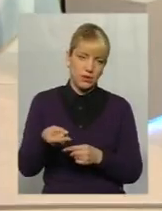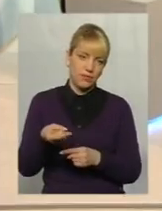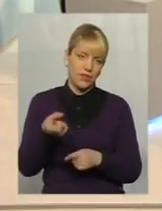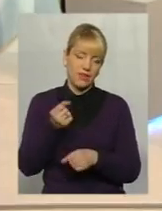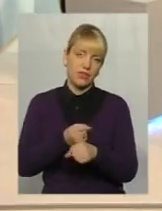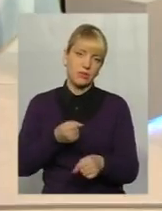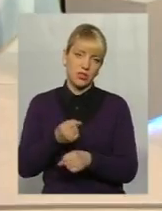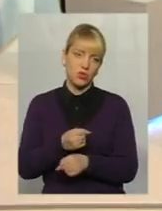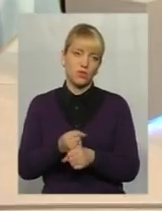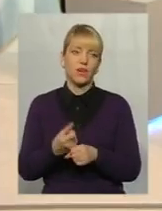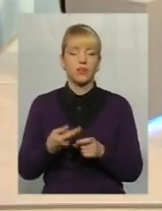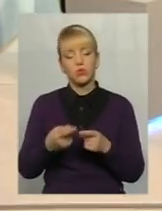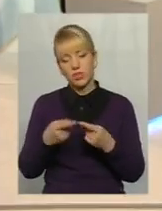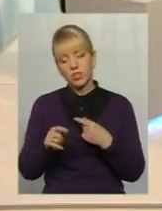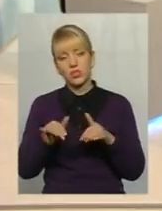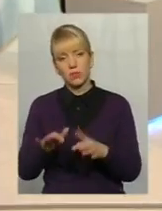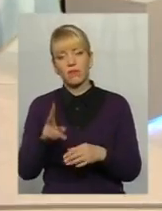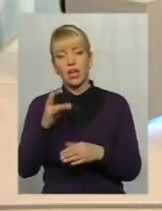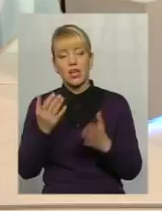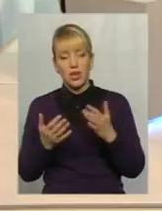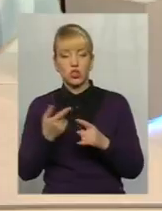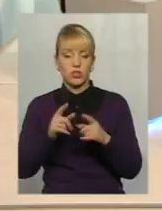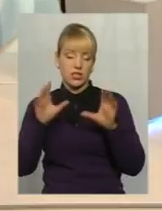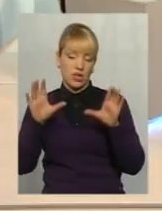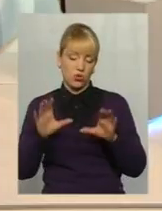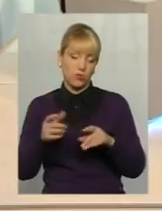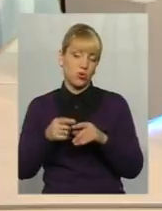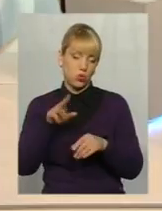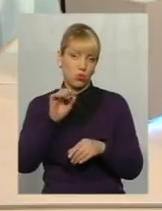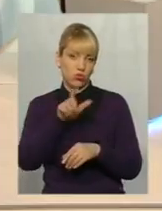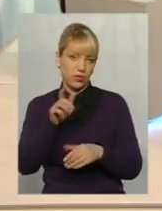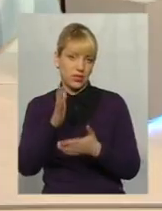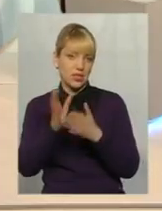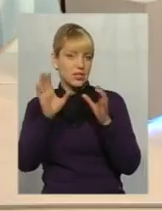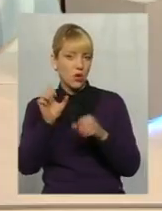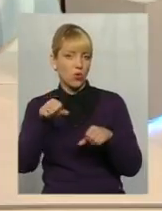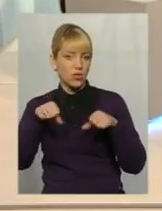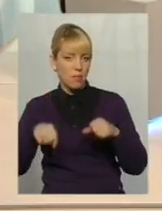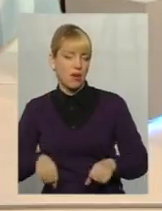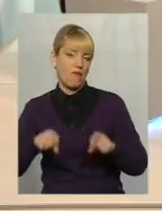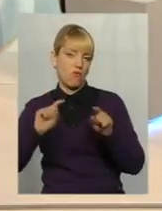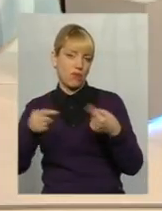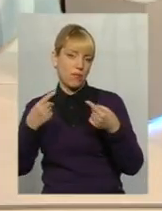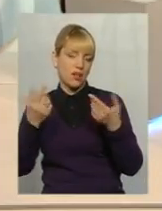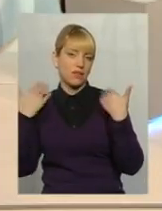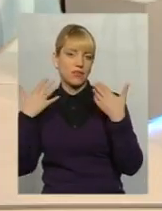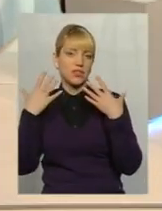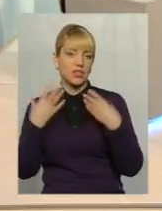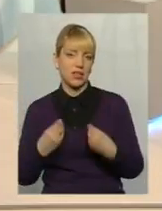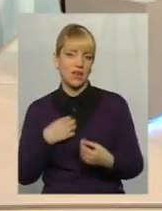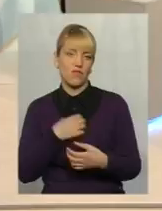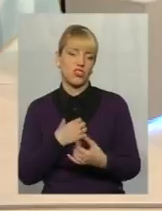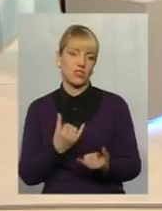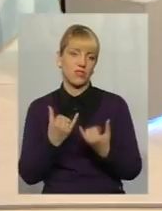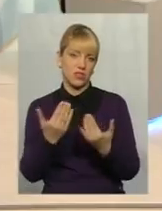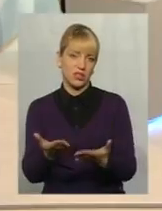це вже інша справа. Якщо цей законопроект приймуть, то, в принципі, у людей буде законне право просто вимагати собі важливий для неї